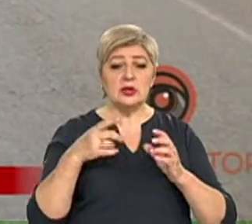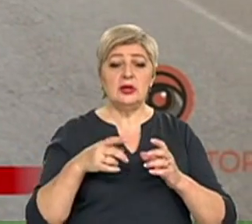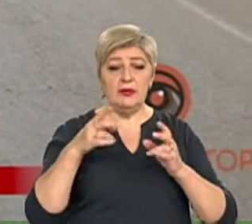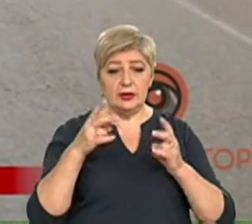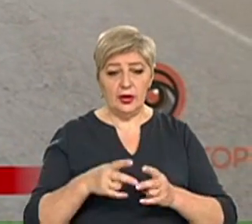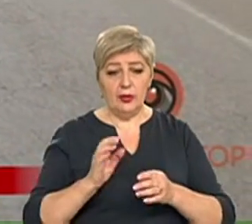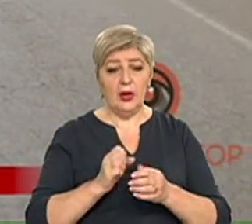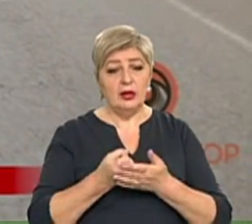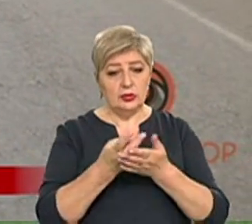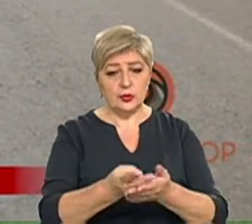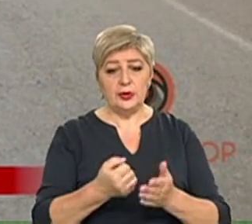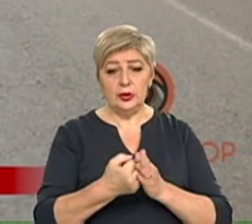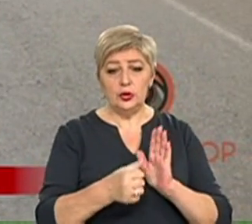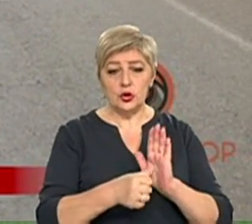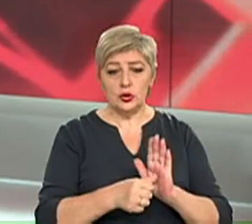до шостої лікарні.